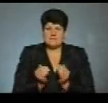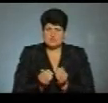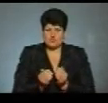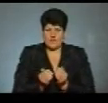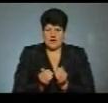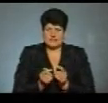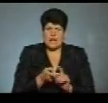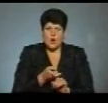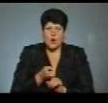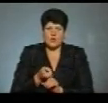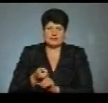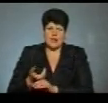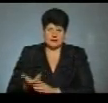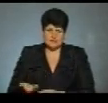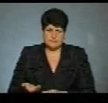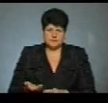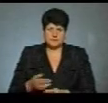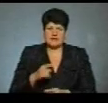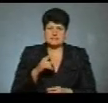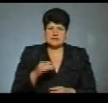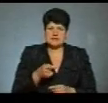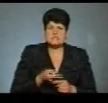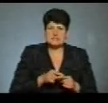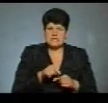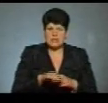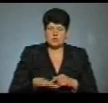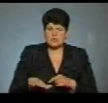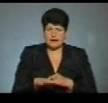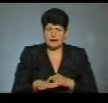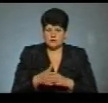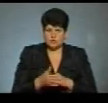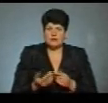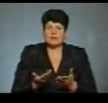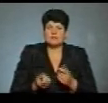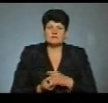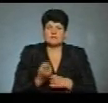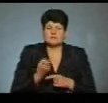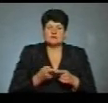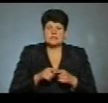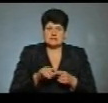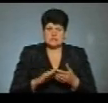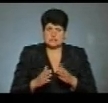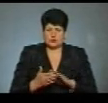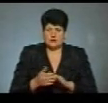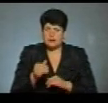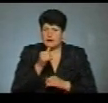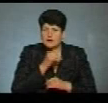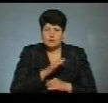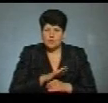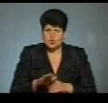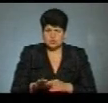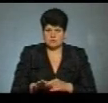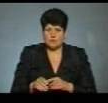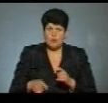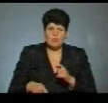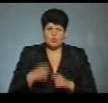контакт з цією територією, на якій виникла така надзвичайна ситуація. Ми не можемо